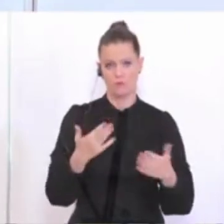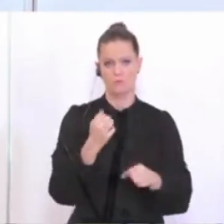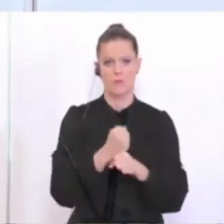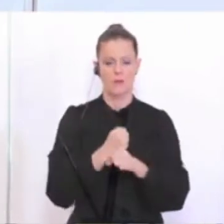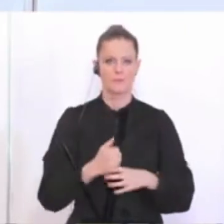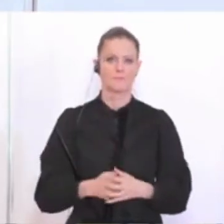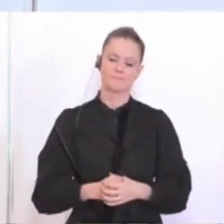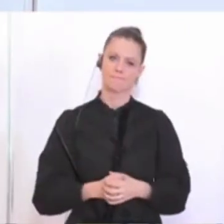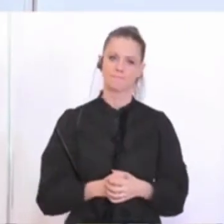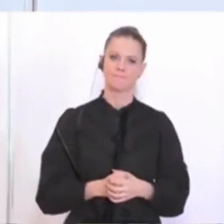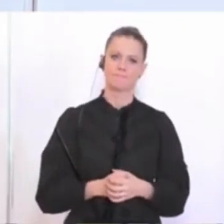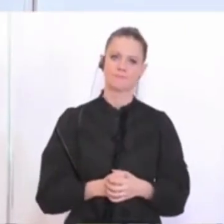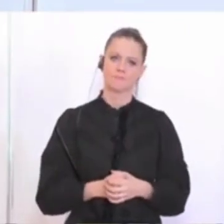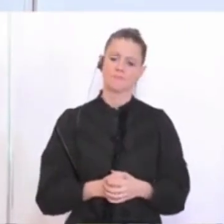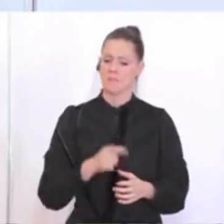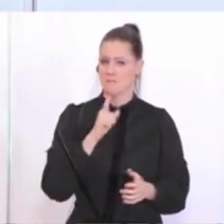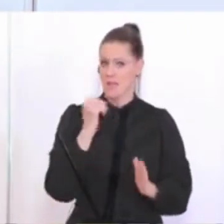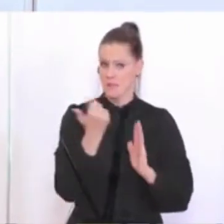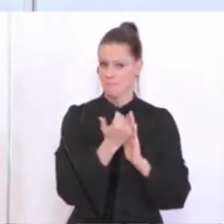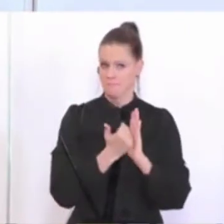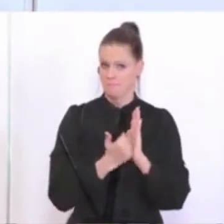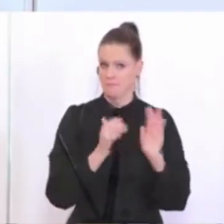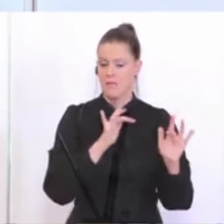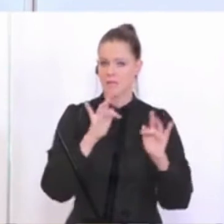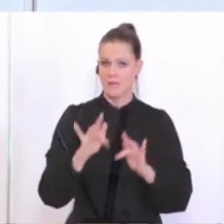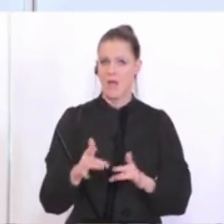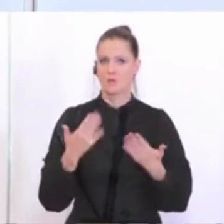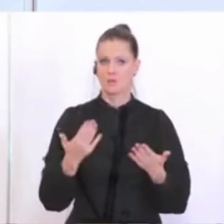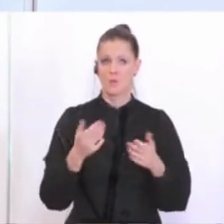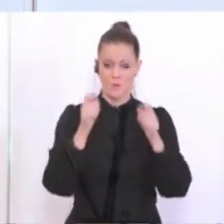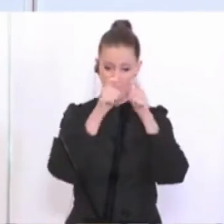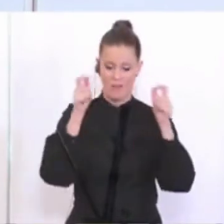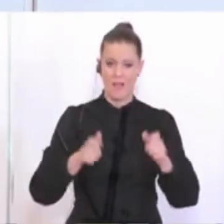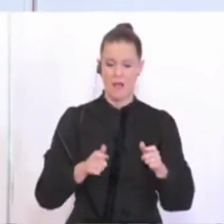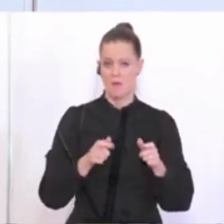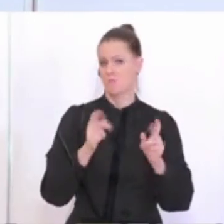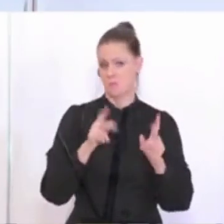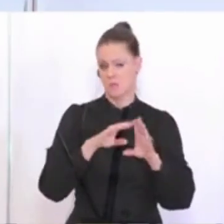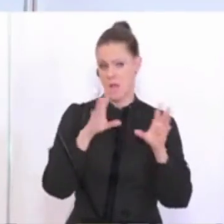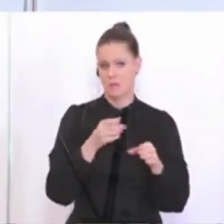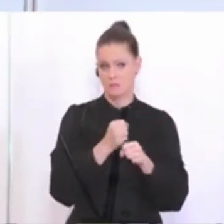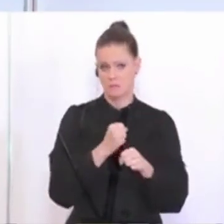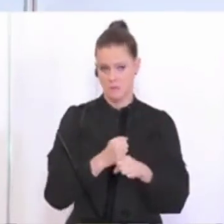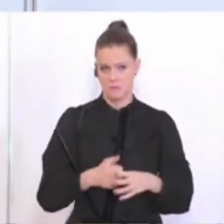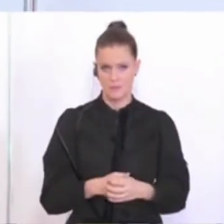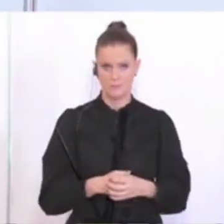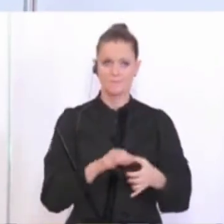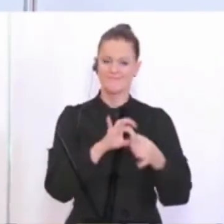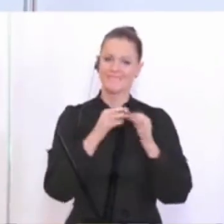wenige sozusagen Vorgaben, die man dann immer hat und dann innerhalb dieser Vorgaben ist da alles denkbar. Zu den Tests